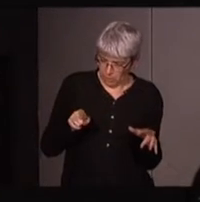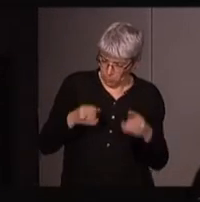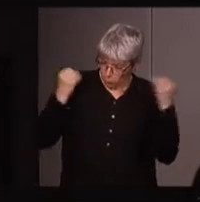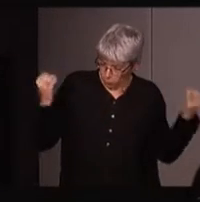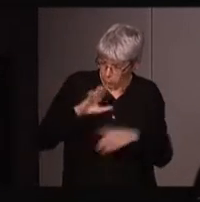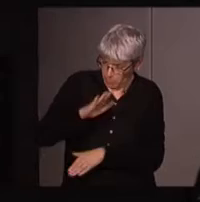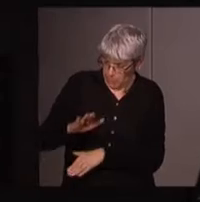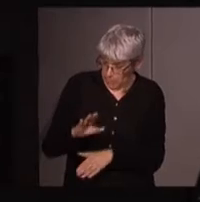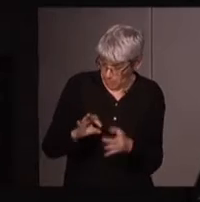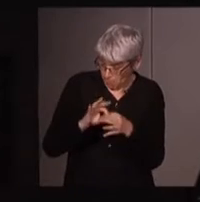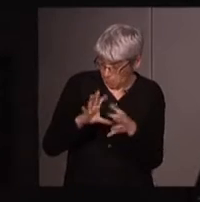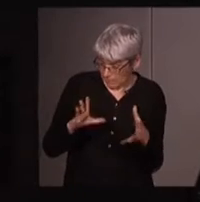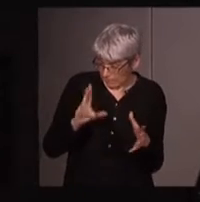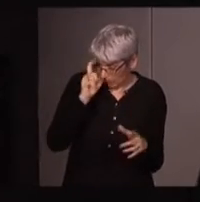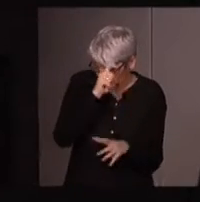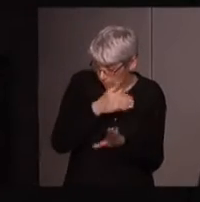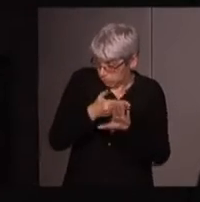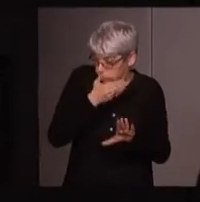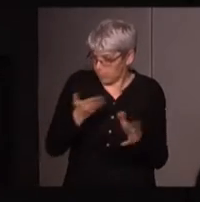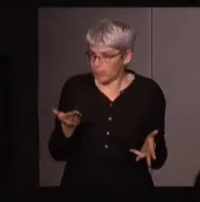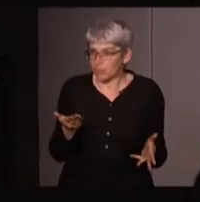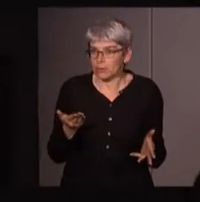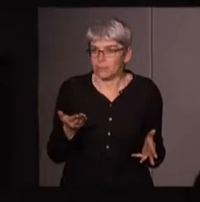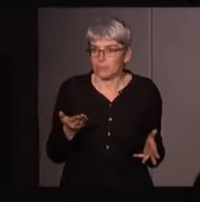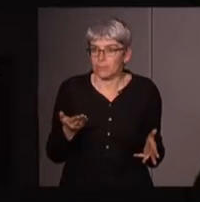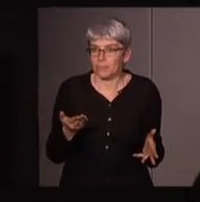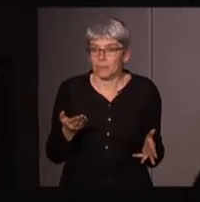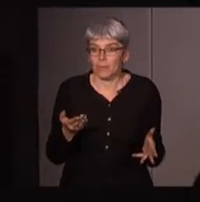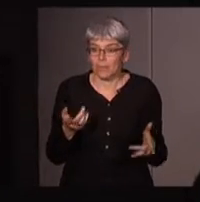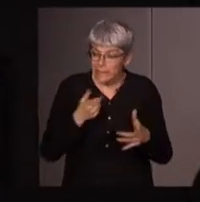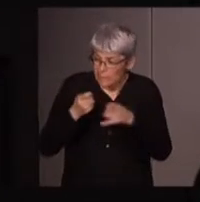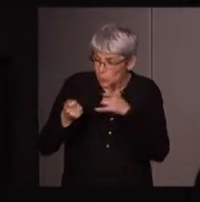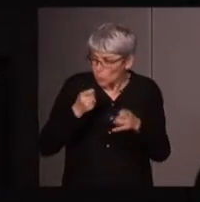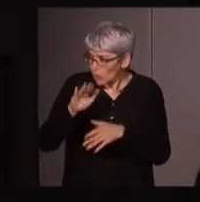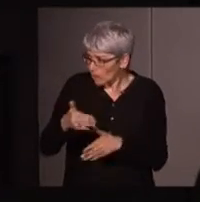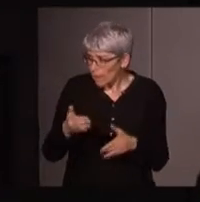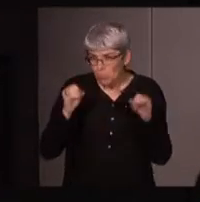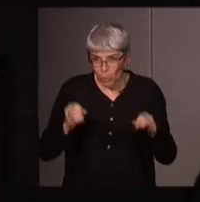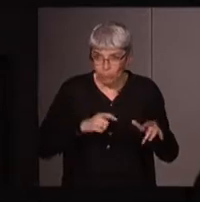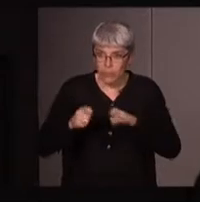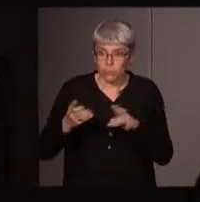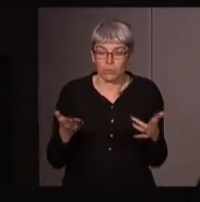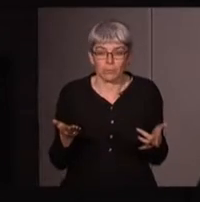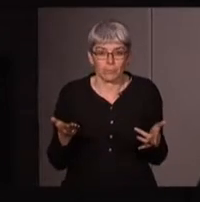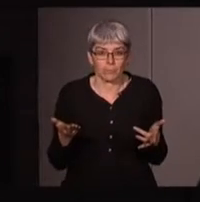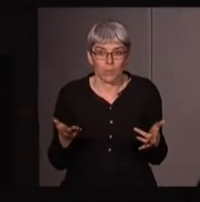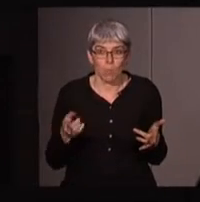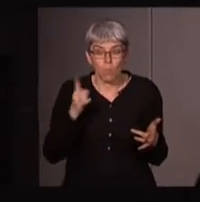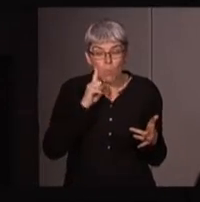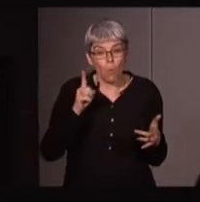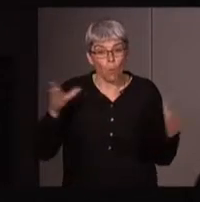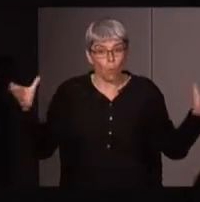rupture dont on a du mal à sortir aujourd'hui, ne serait-ce que pour discuter, on peut après être d'accord, mais ne serait-ce que pour discuter, pour les